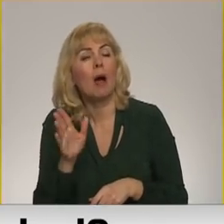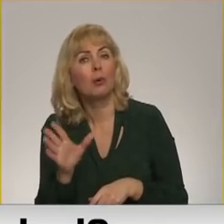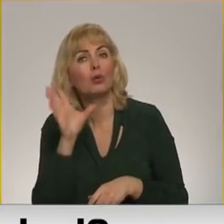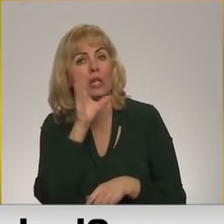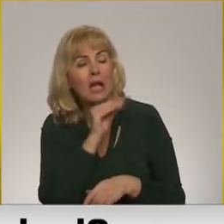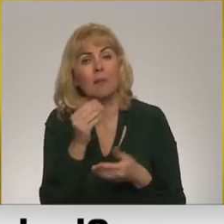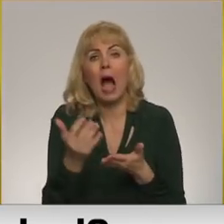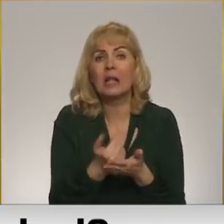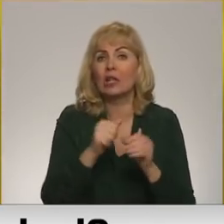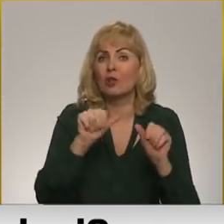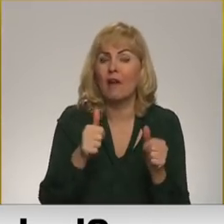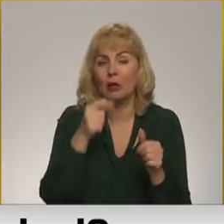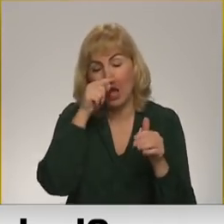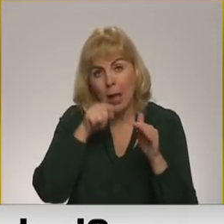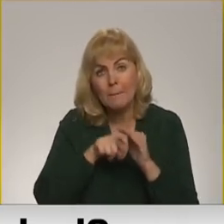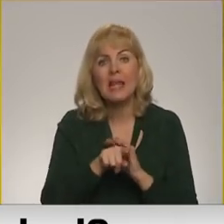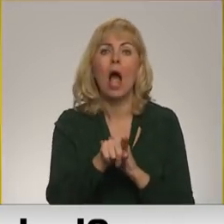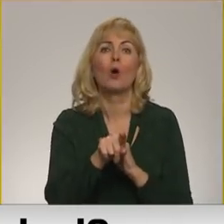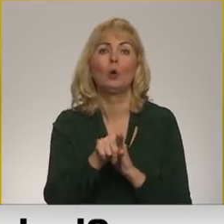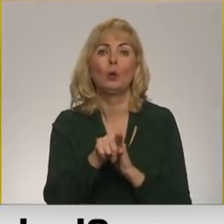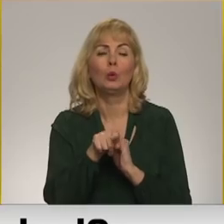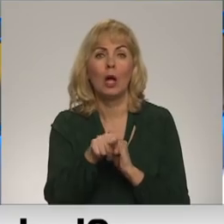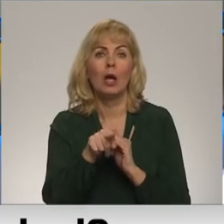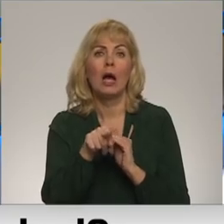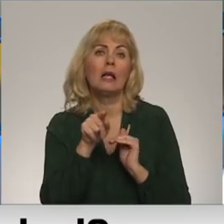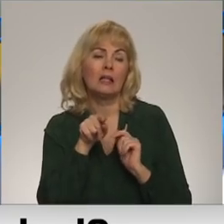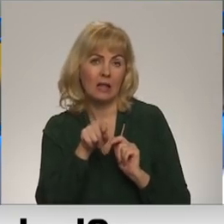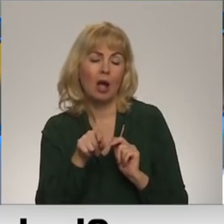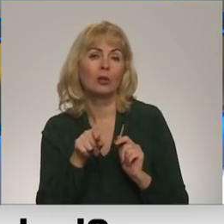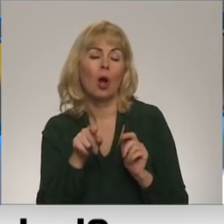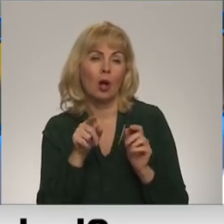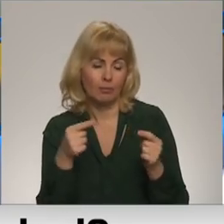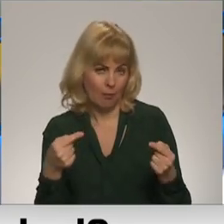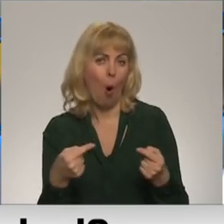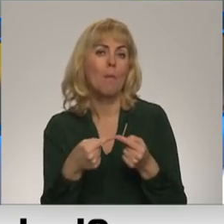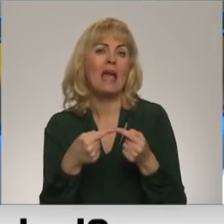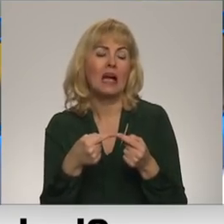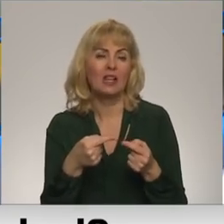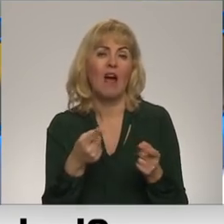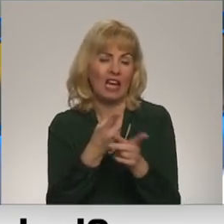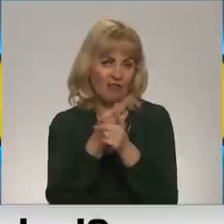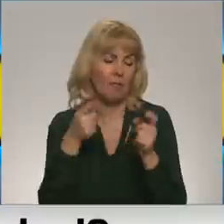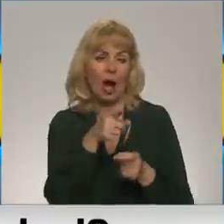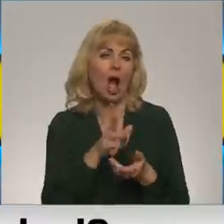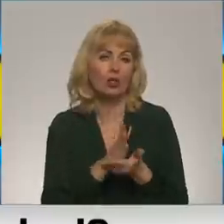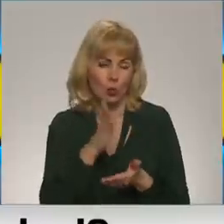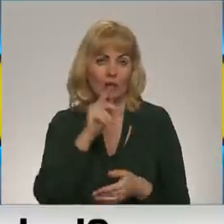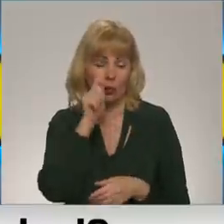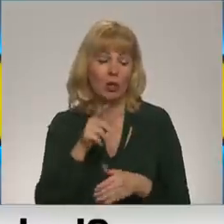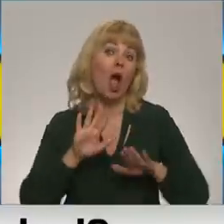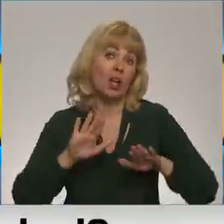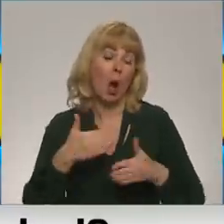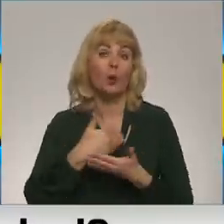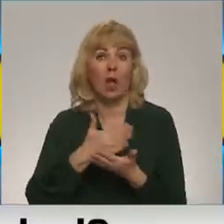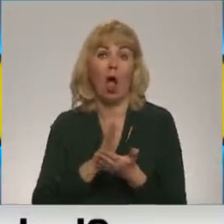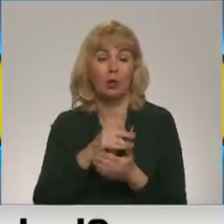atradīs veidu, kā piekļūt šai objektīvajai informācijai par to, kas notiek Ukrainai? Diemžēl jau lielākā daļa Krievis